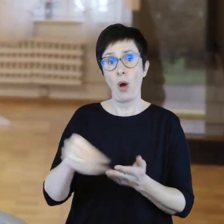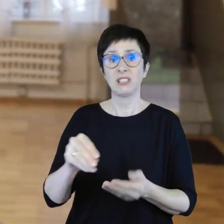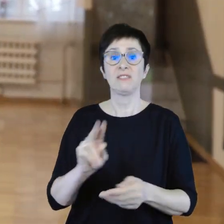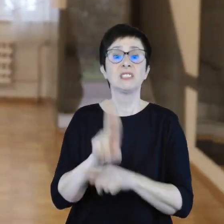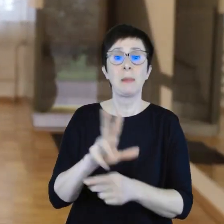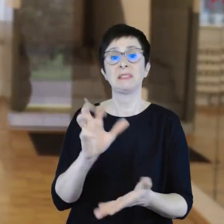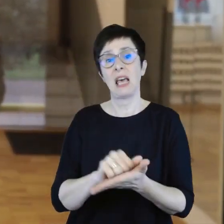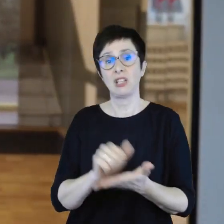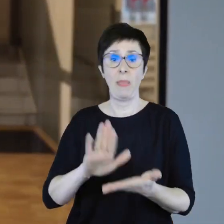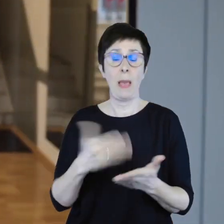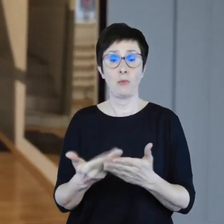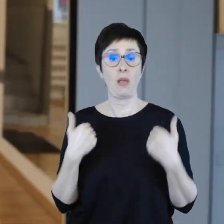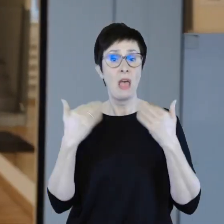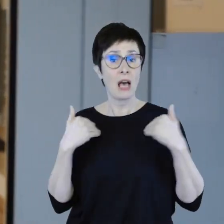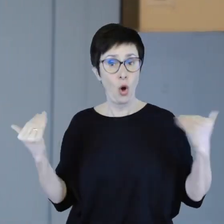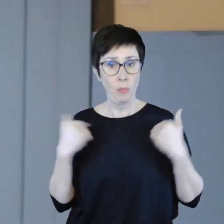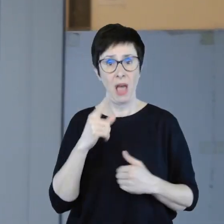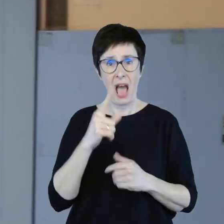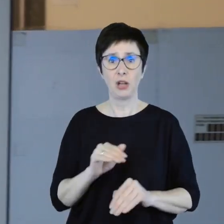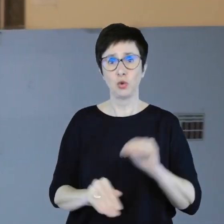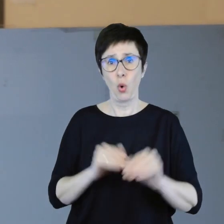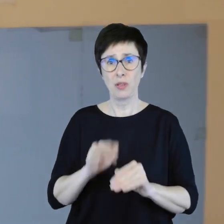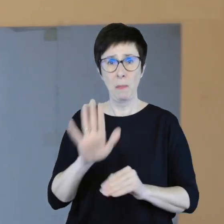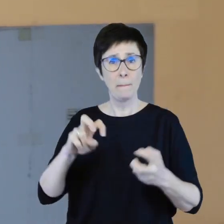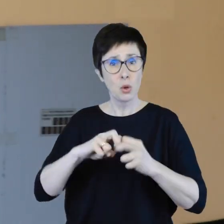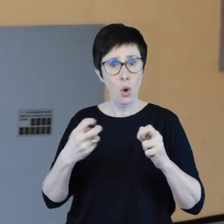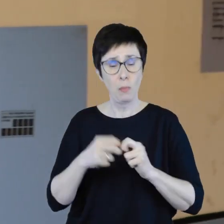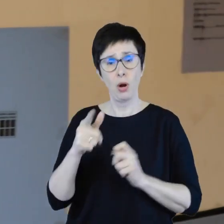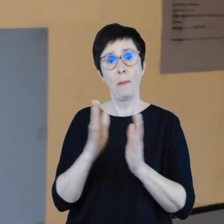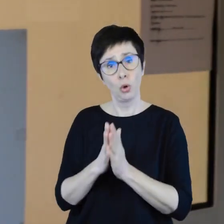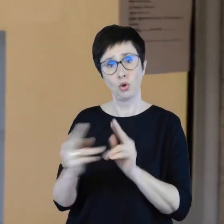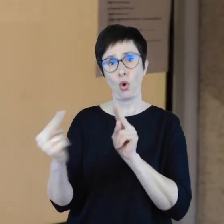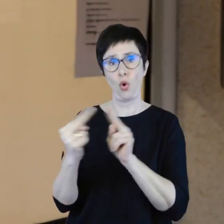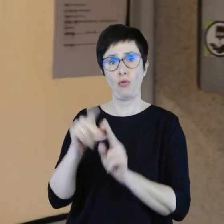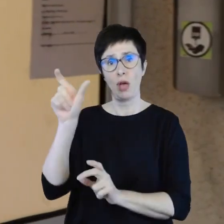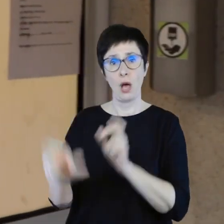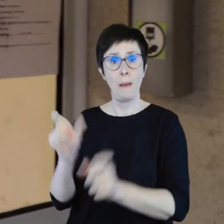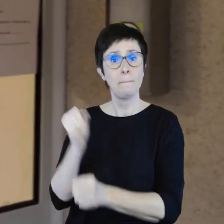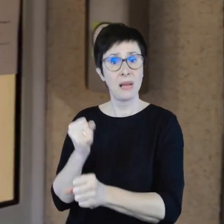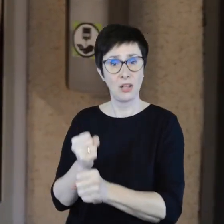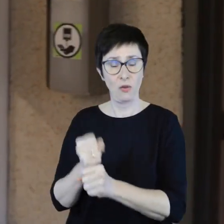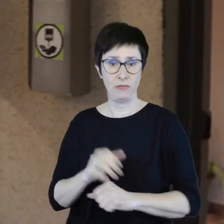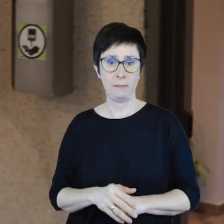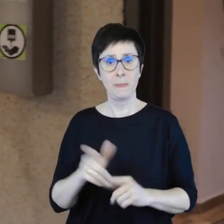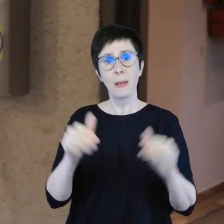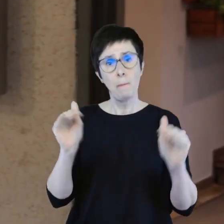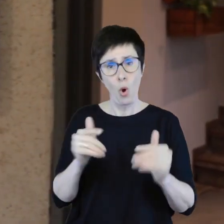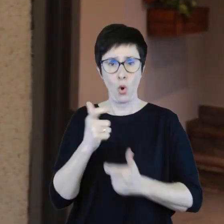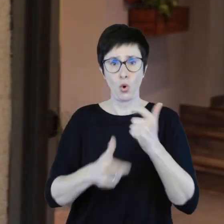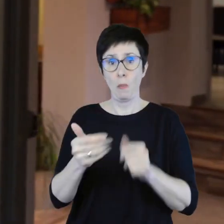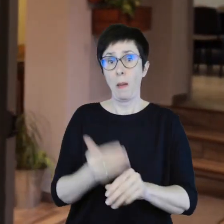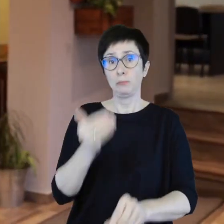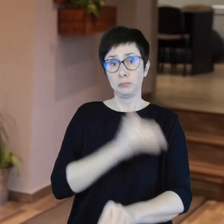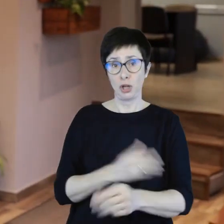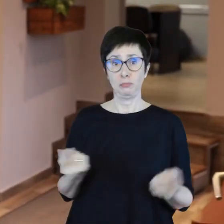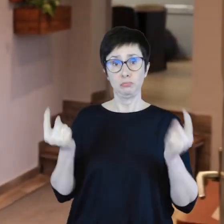wstęp na zajęcia, na przykład aerobik, a wejście po schodach sprawia Ci problem, skontaktuj się z pracownikami. Możesz to zrobić przed